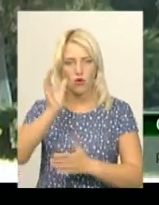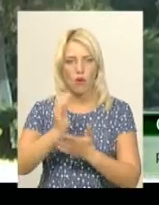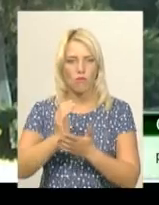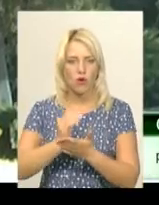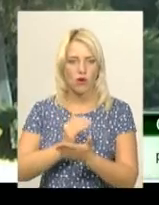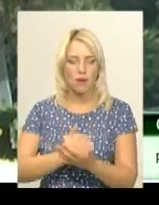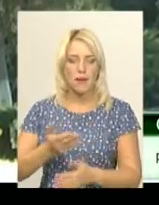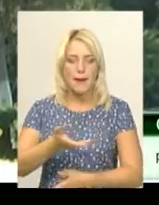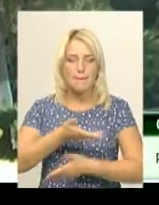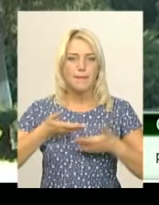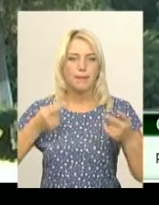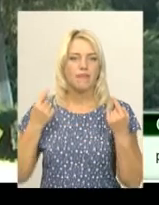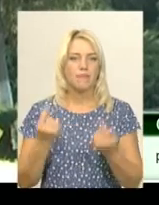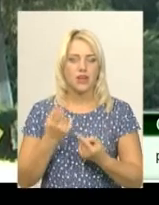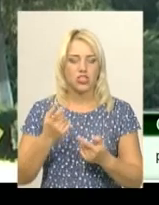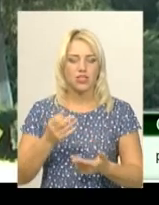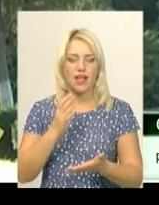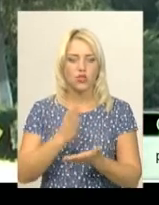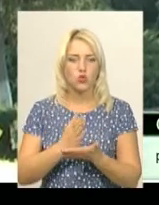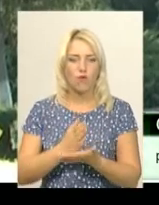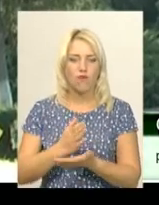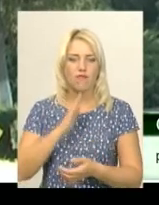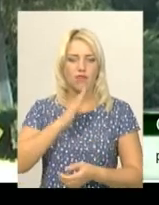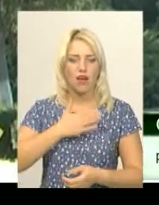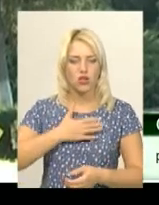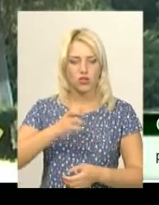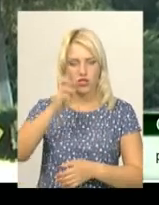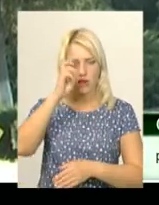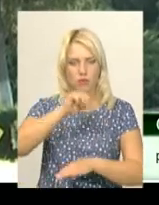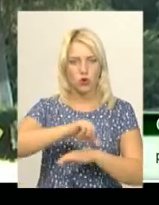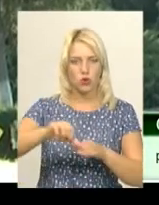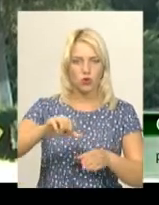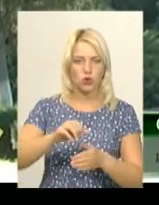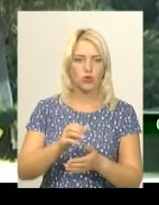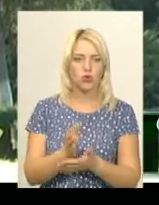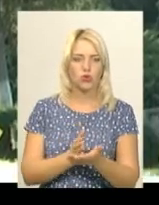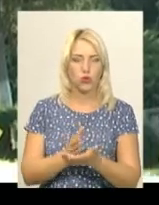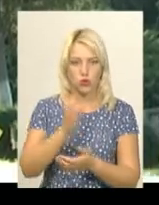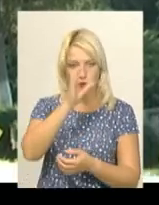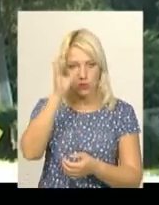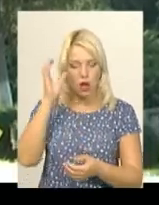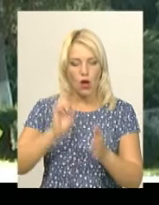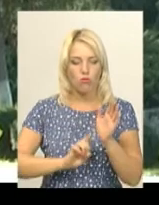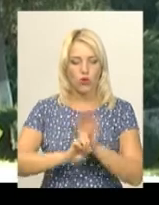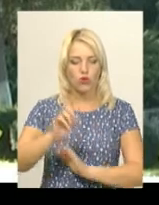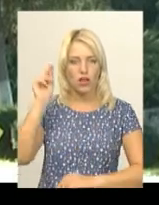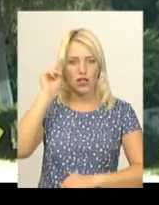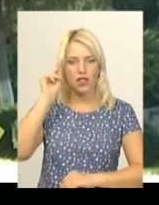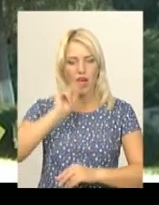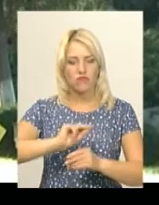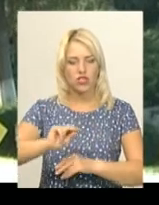вперше в історії існування Державної прикордонної служби та прикордонників взагалі розпочали навчання за